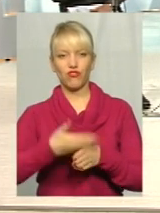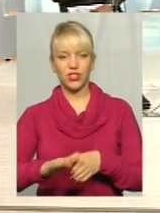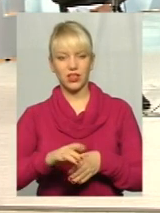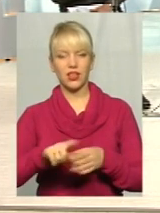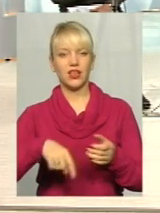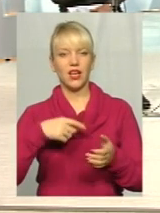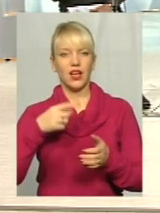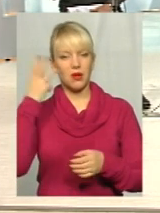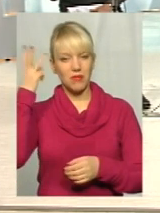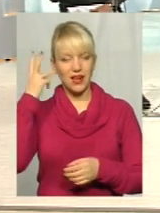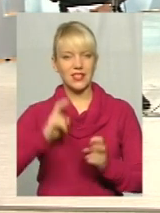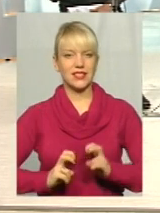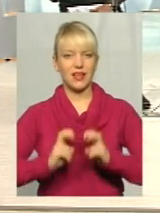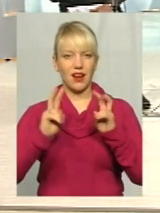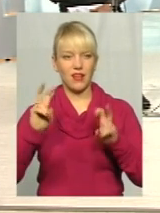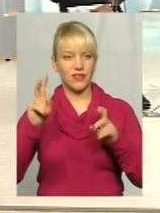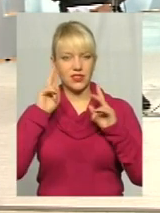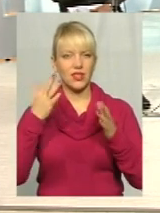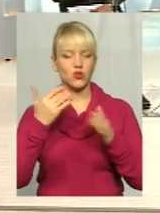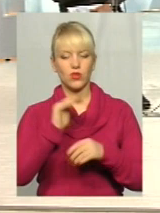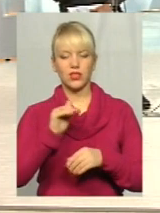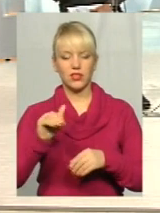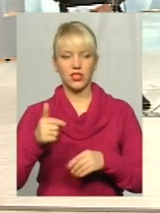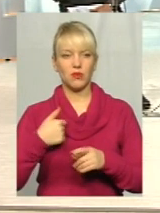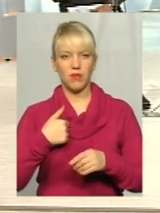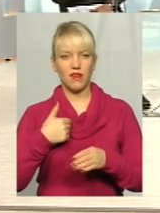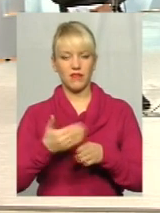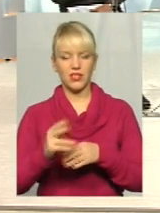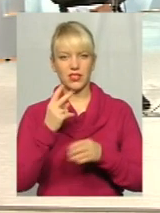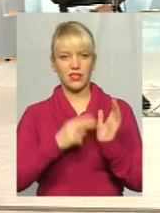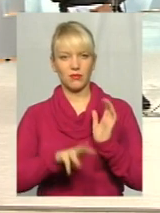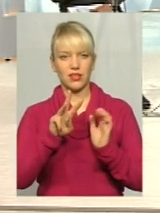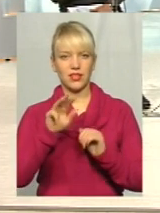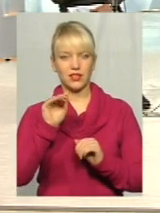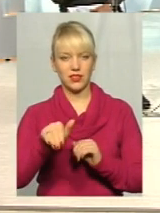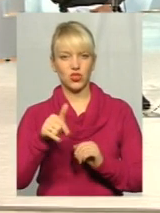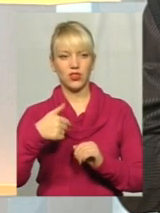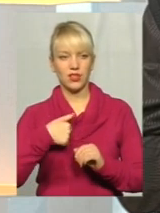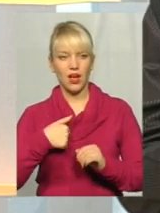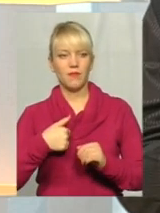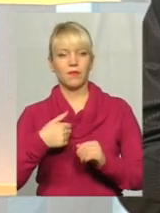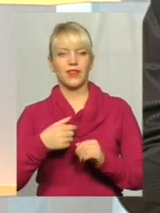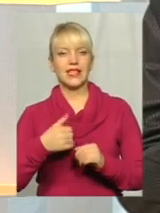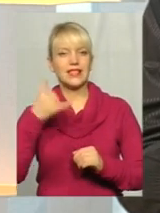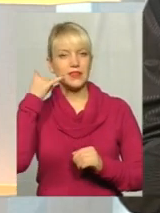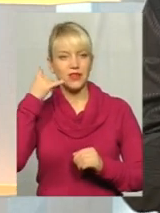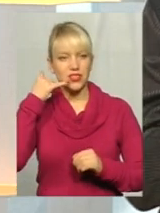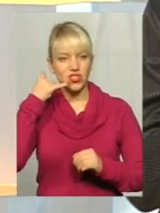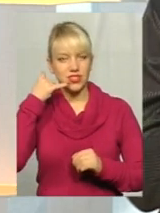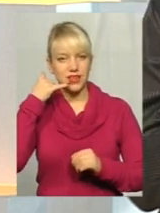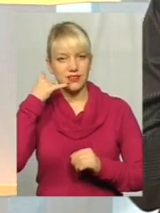хмельницьку ліфту. Не знаю, скільки там тисячі. Мені 73 тисячі. І я диспетчеризацію